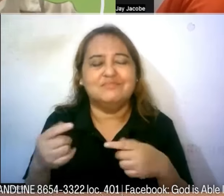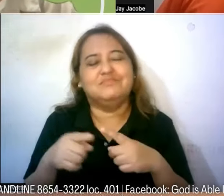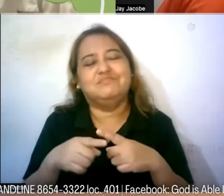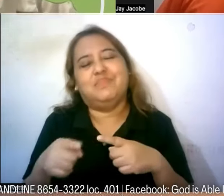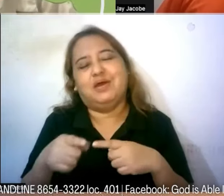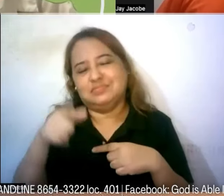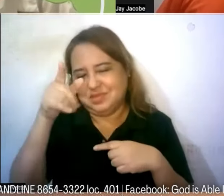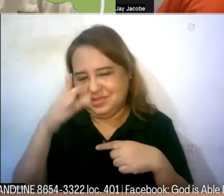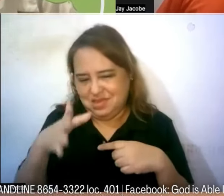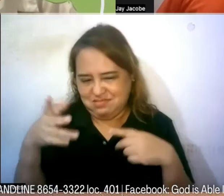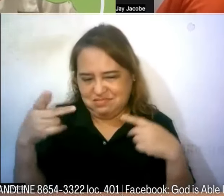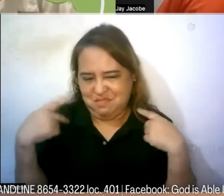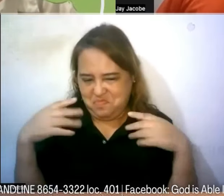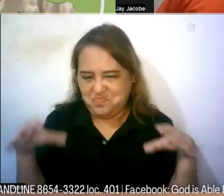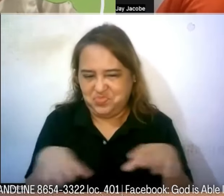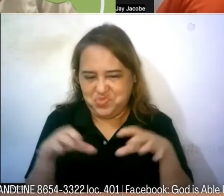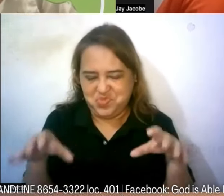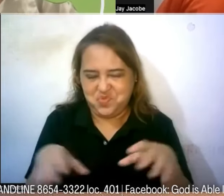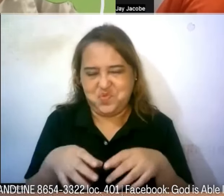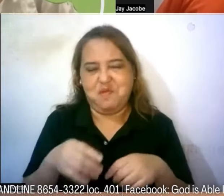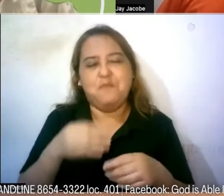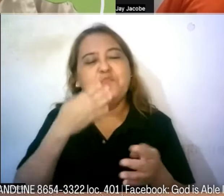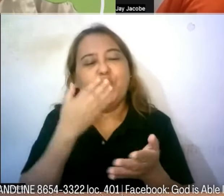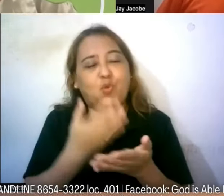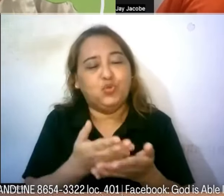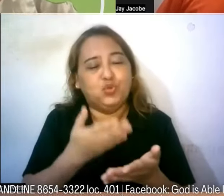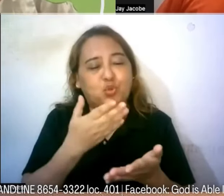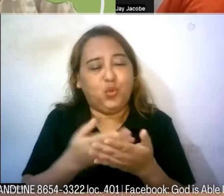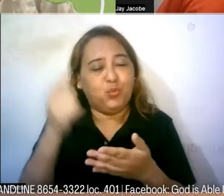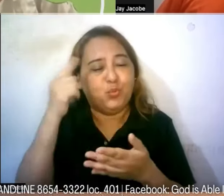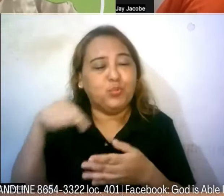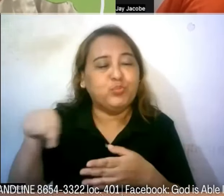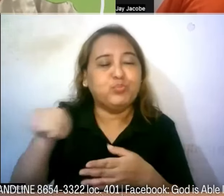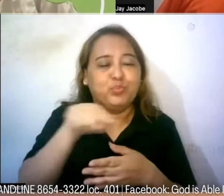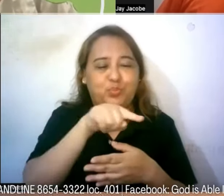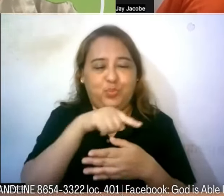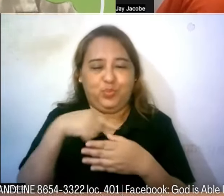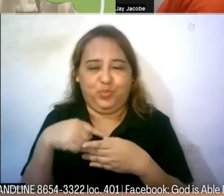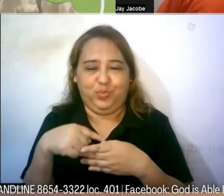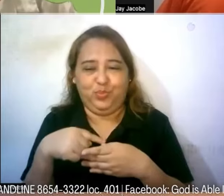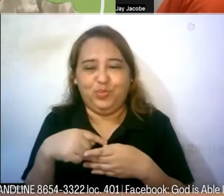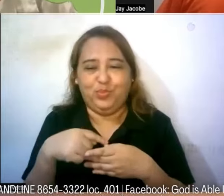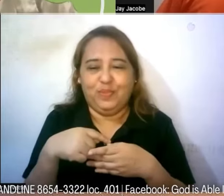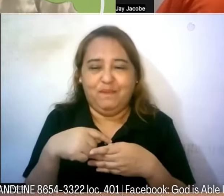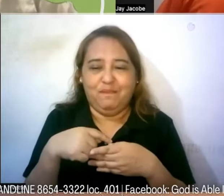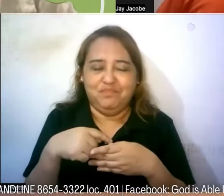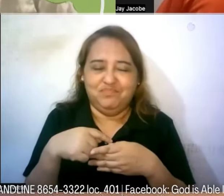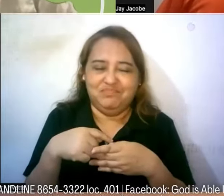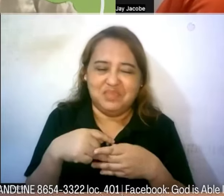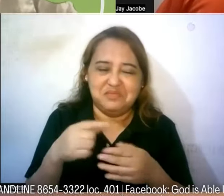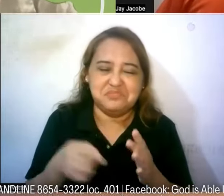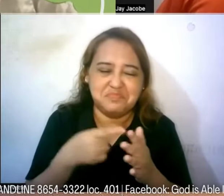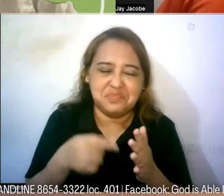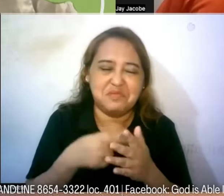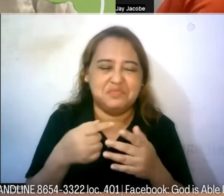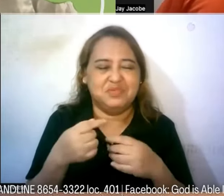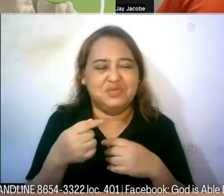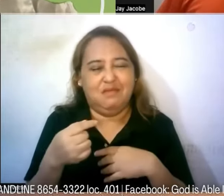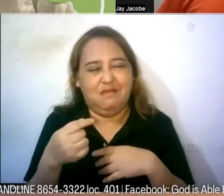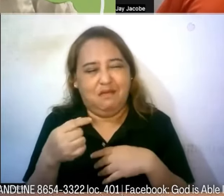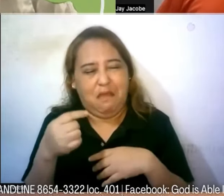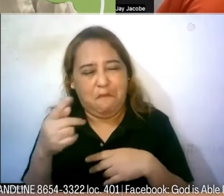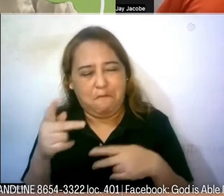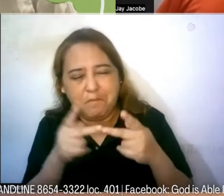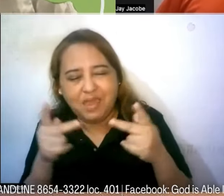kabutihan at kabutihan lamang para sa atin kahit minsan padaanin tayo sa masakit na karanasan may tiyak na mas